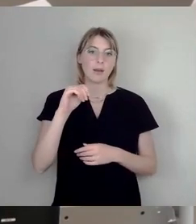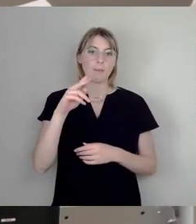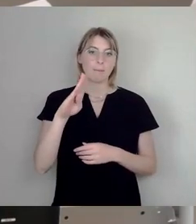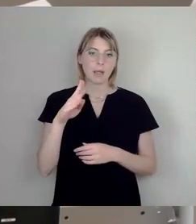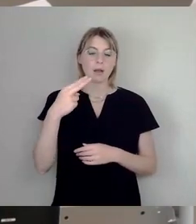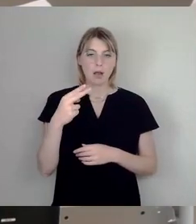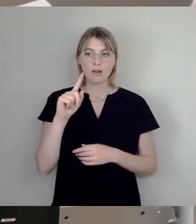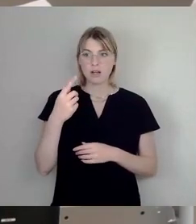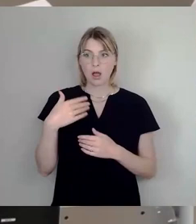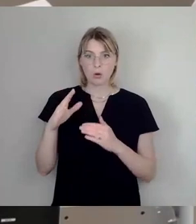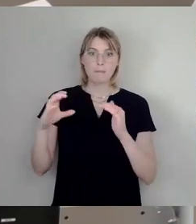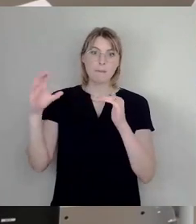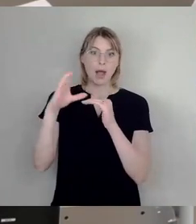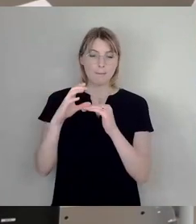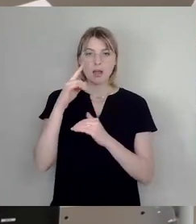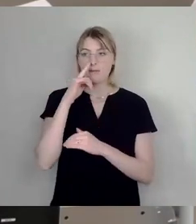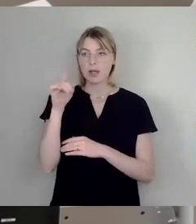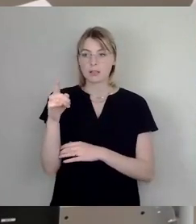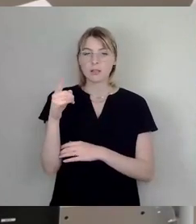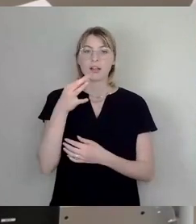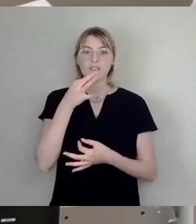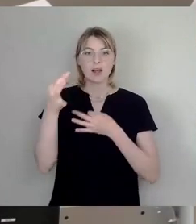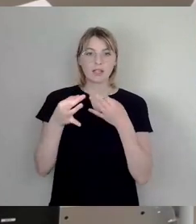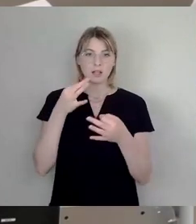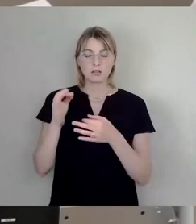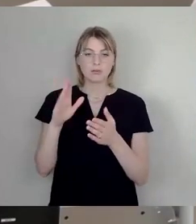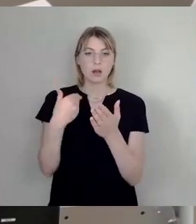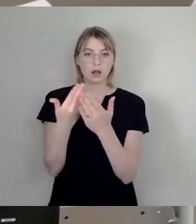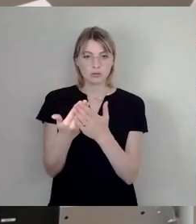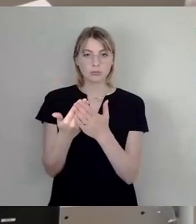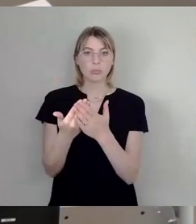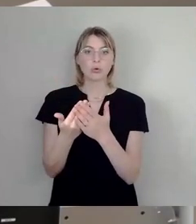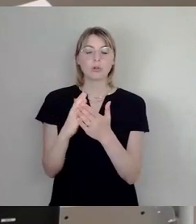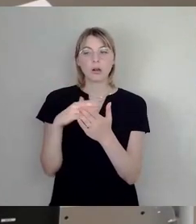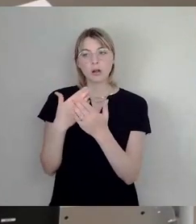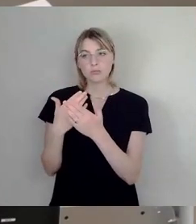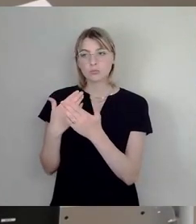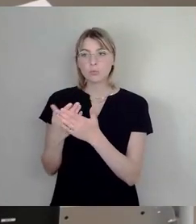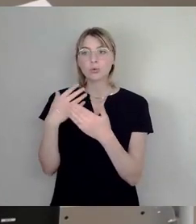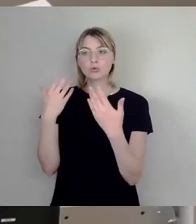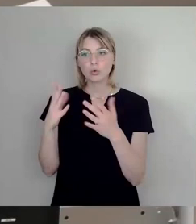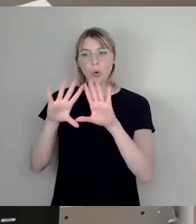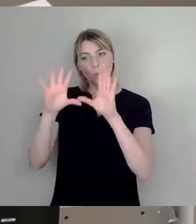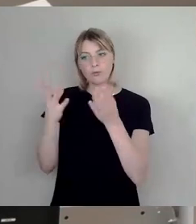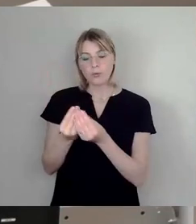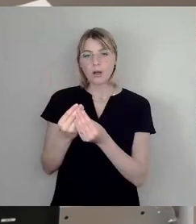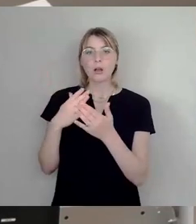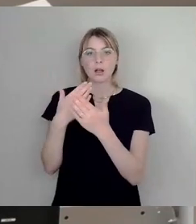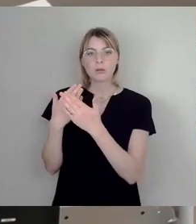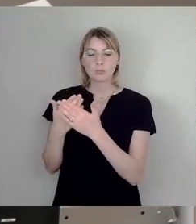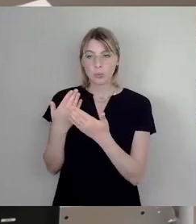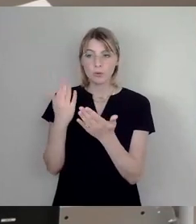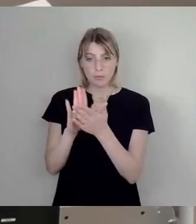wenn die Qualität der Angebote, der Umfang der Angebote beibehalten werden sollen.